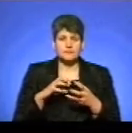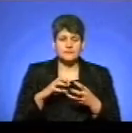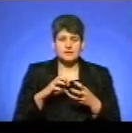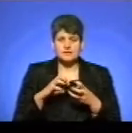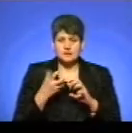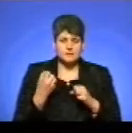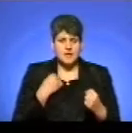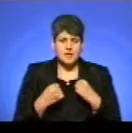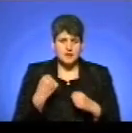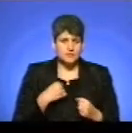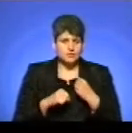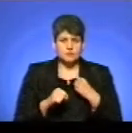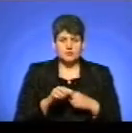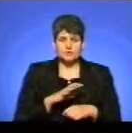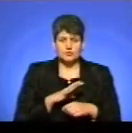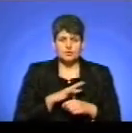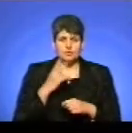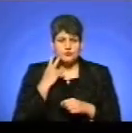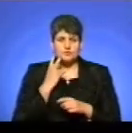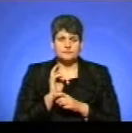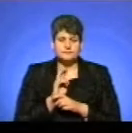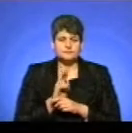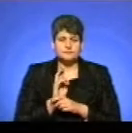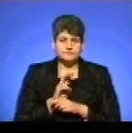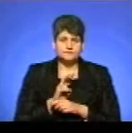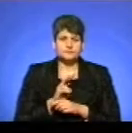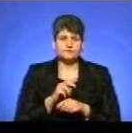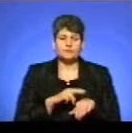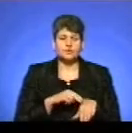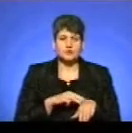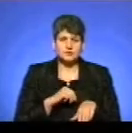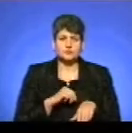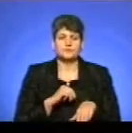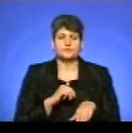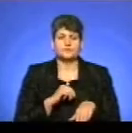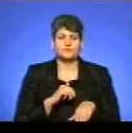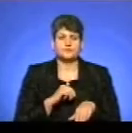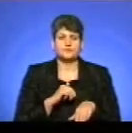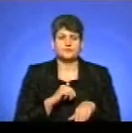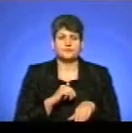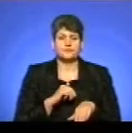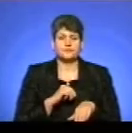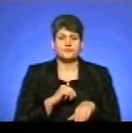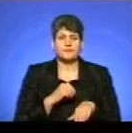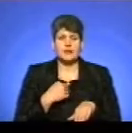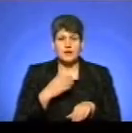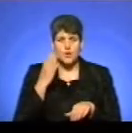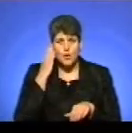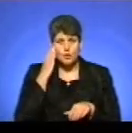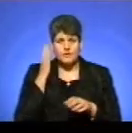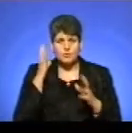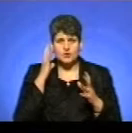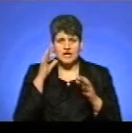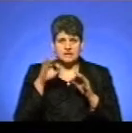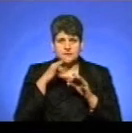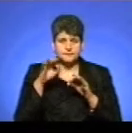мені прийшлося постійно звертатися в поліцію, в мене голова була шита,